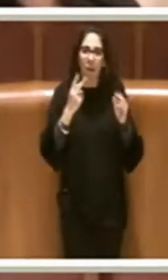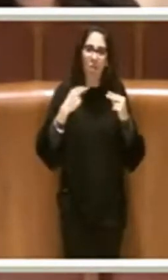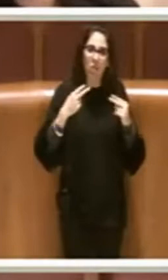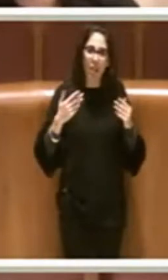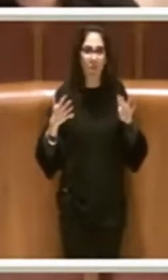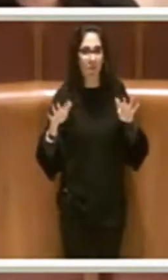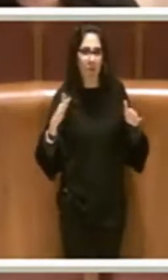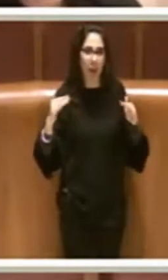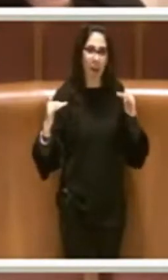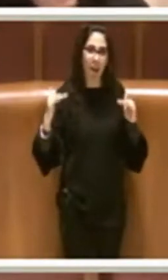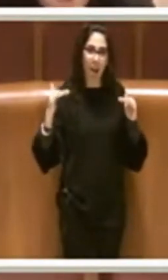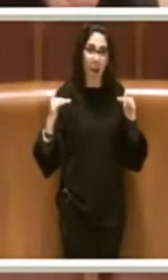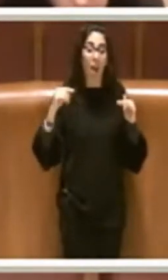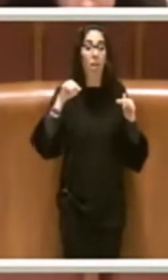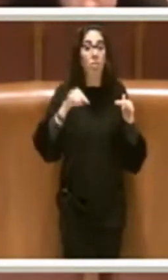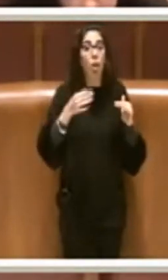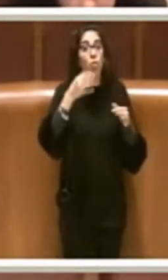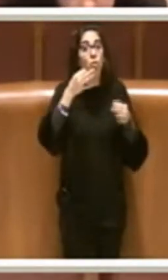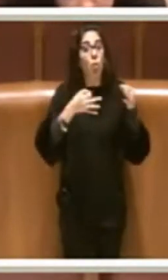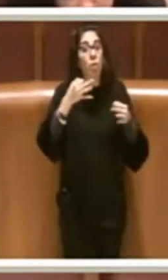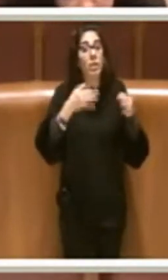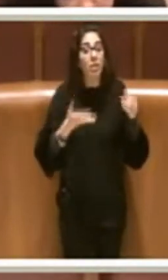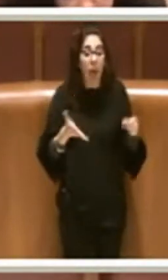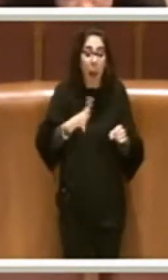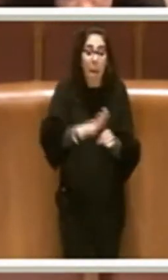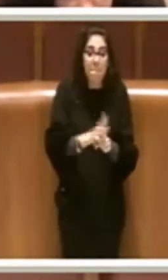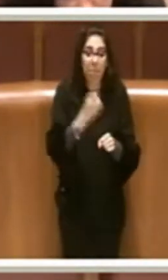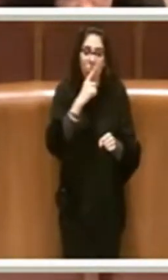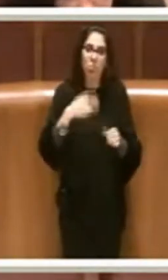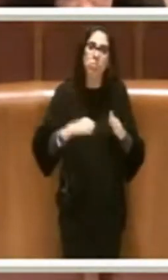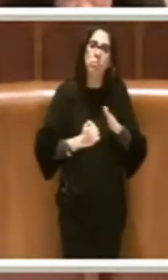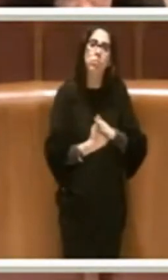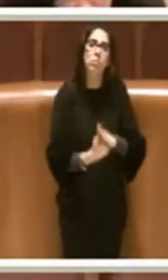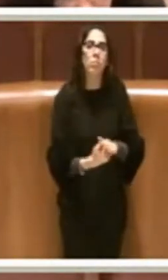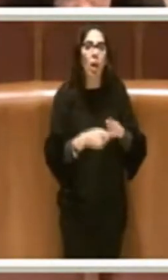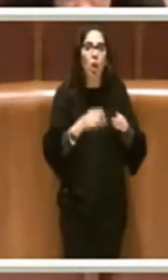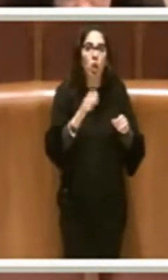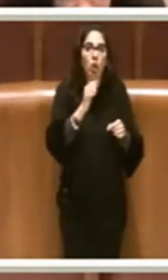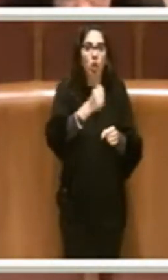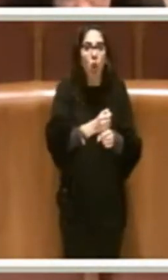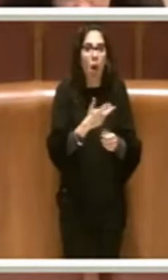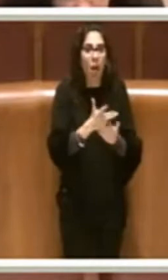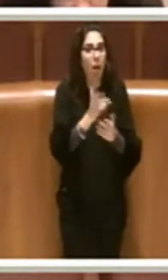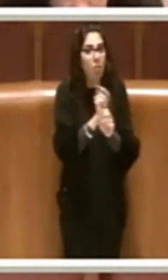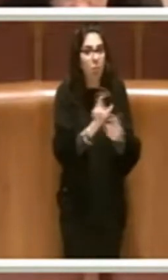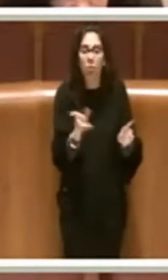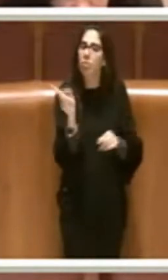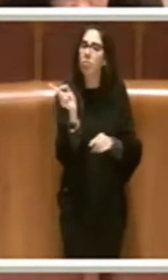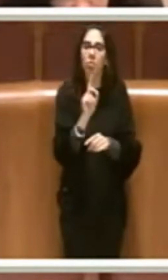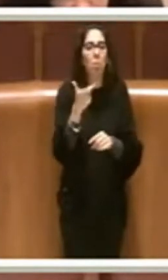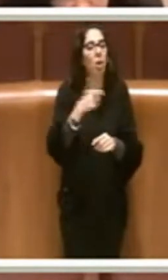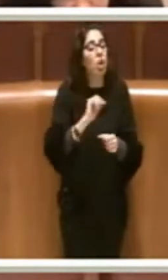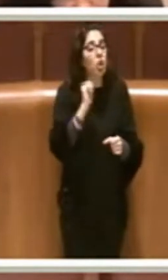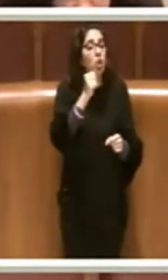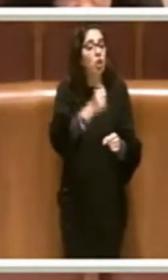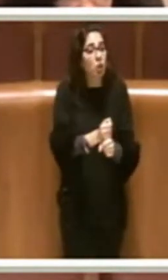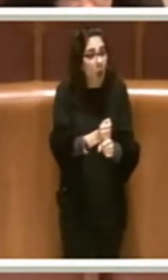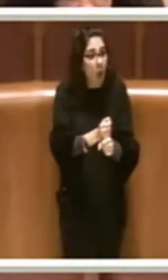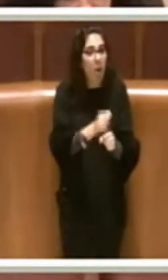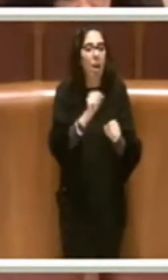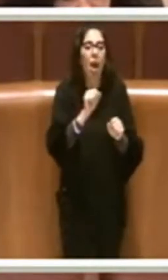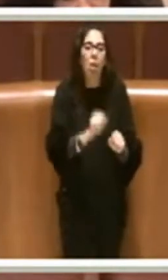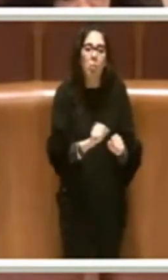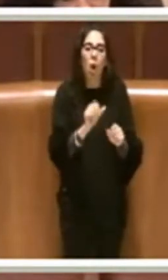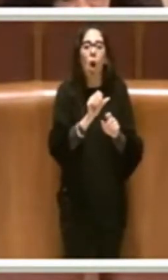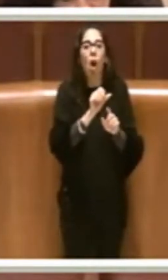la copertura e il rinnegamento della storia. Perché la storia non si fa né con apologeti a ogni